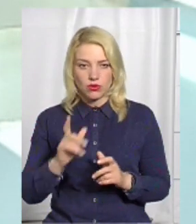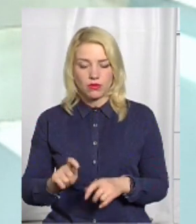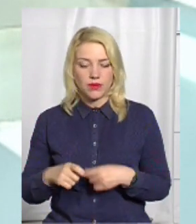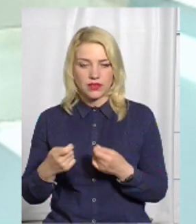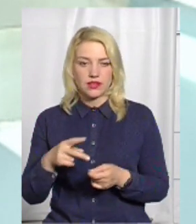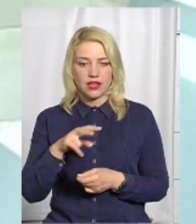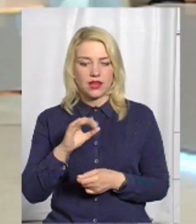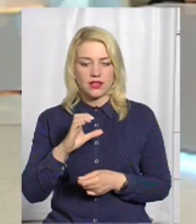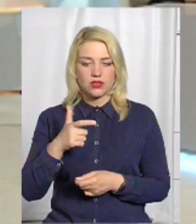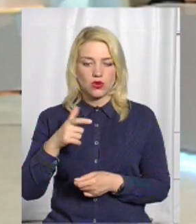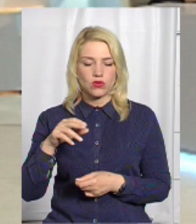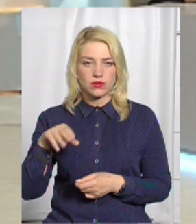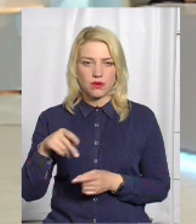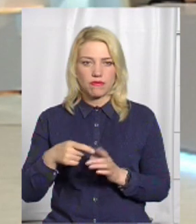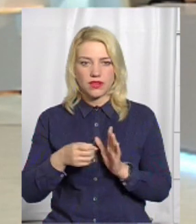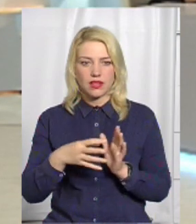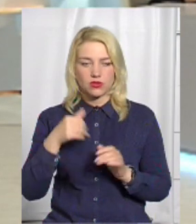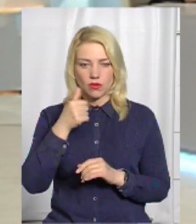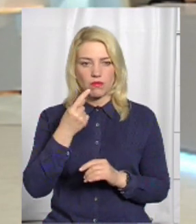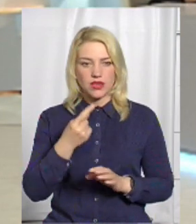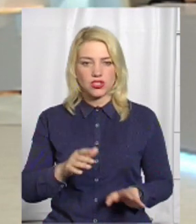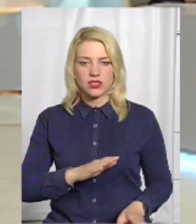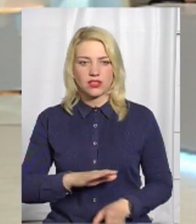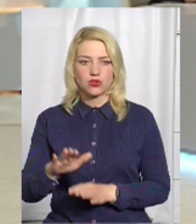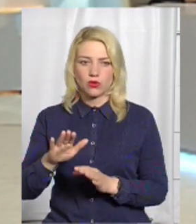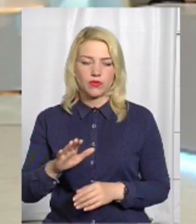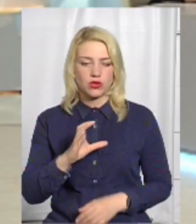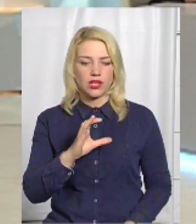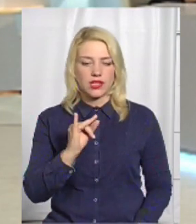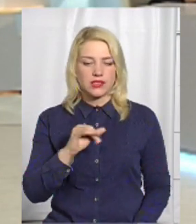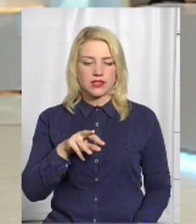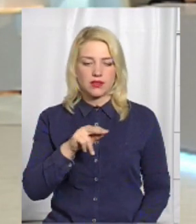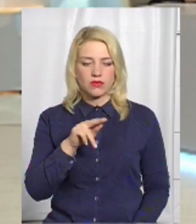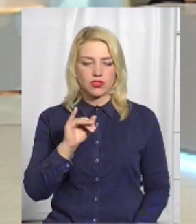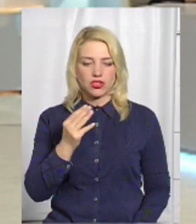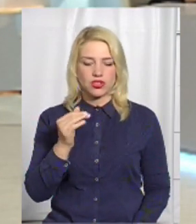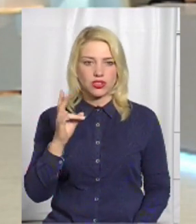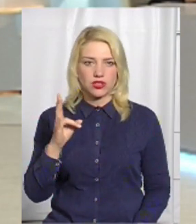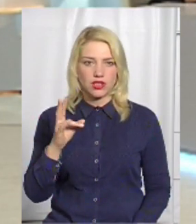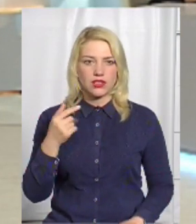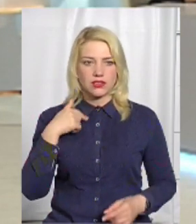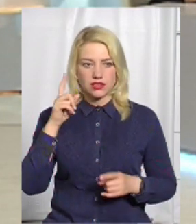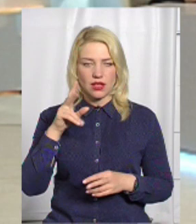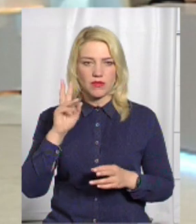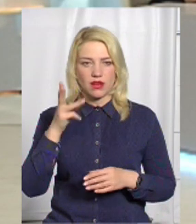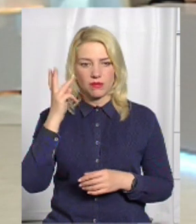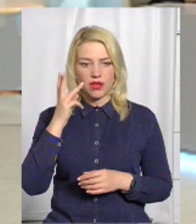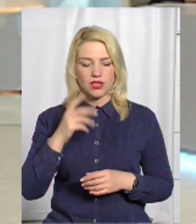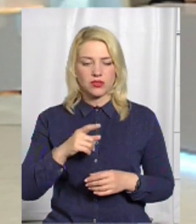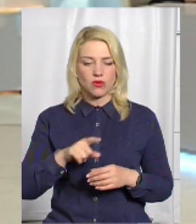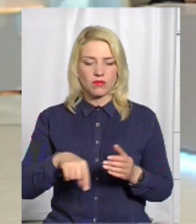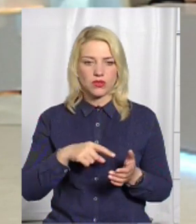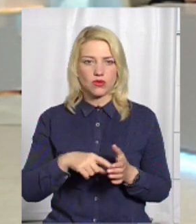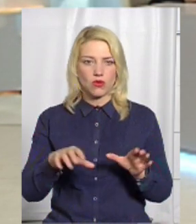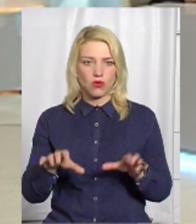Лісгоспу. В 15-му році на той момент перший заступник Олександр Семчишин, зараз ми його знаємо як Хмельницького міського